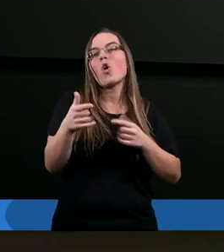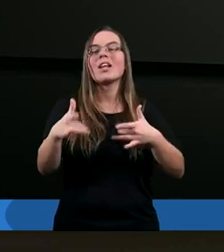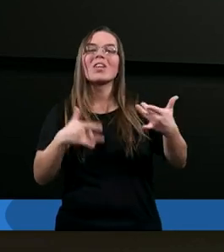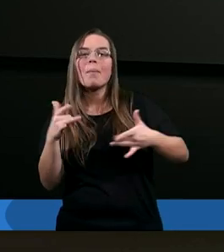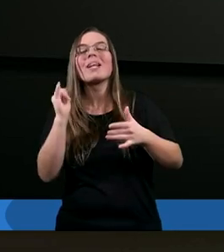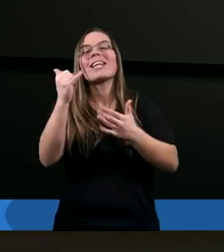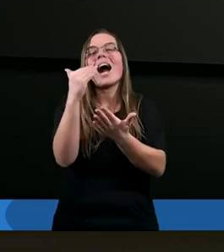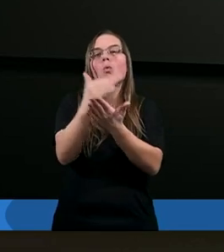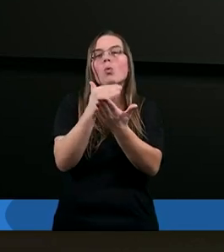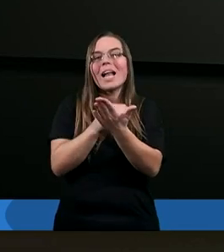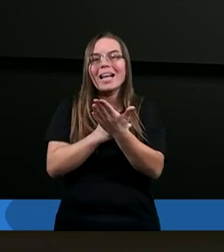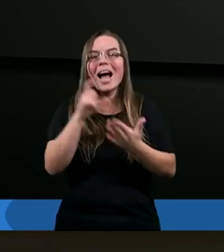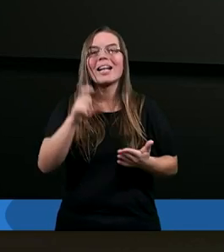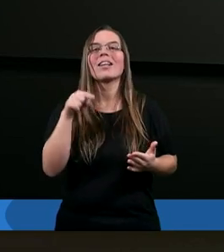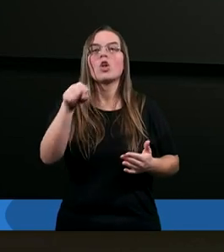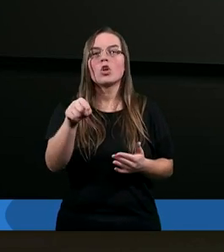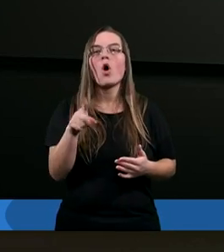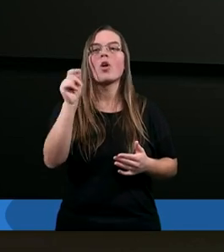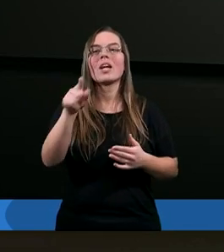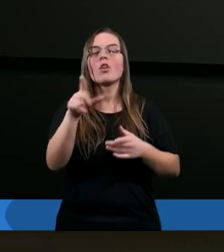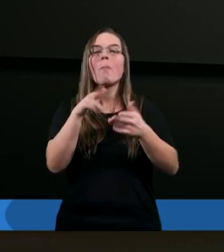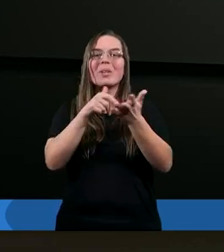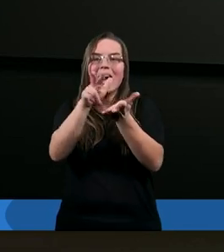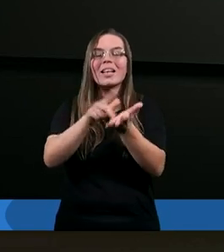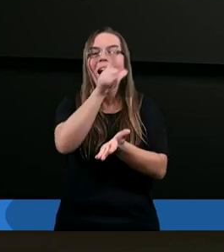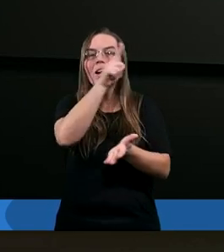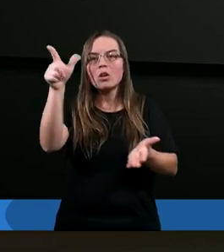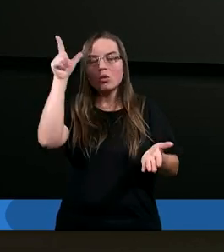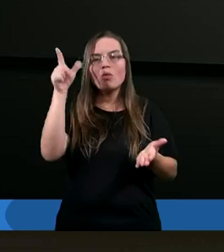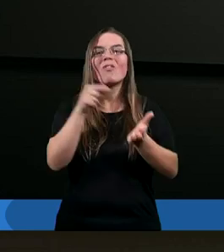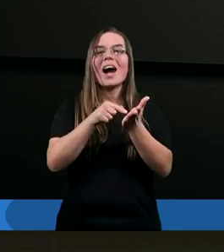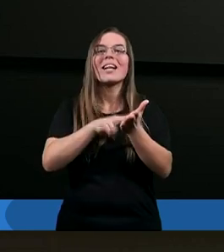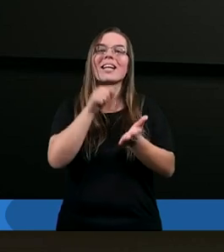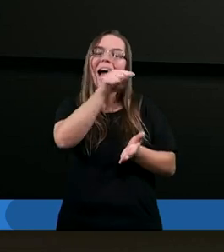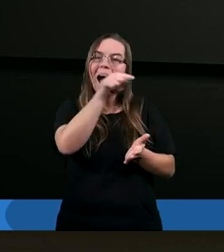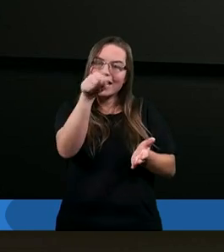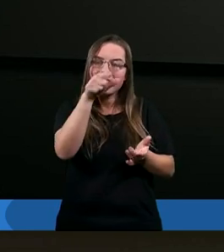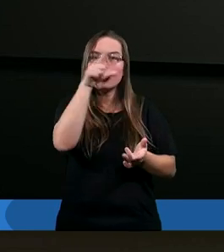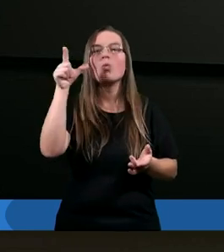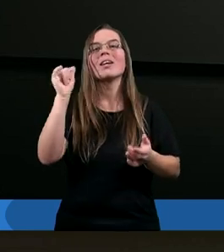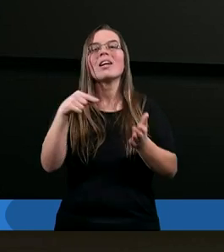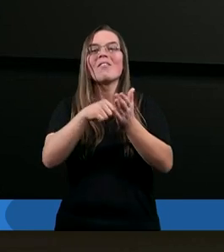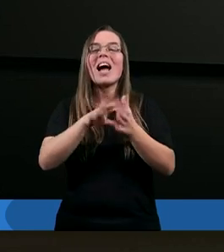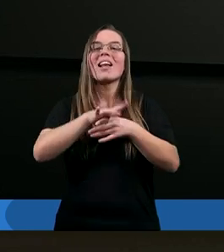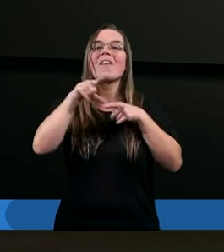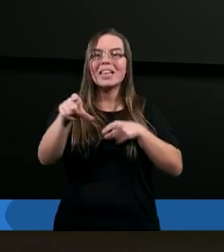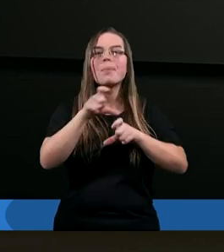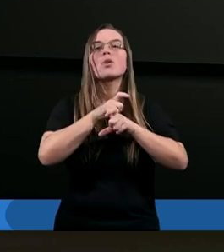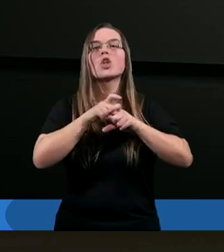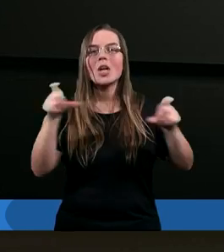w jaki sposób uzasadnić to, że pewne rzeczy przychodzą na ludzi właśnie na tych i właśnie w tym czasie.